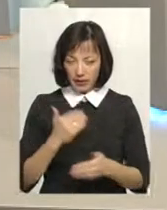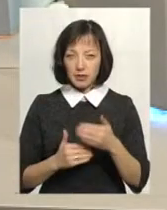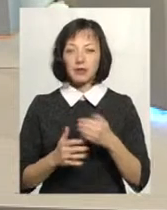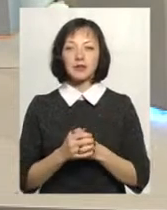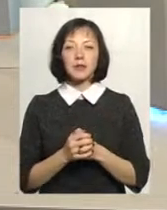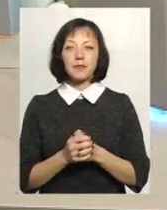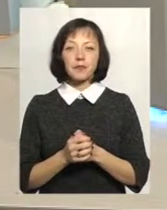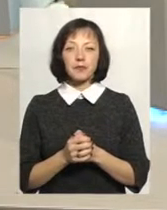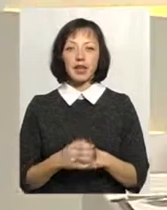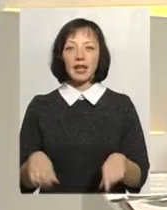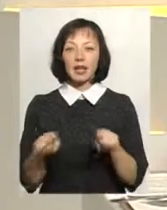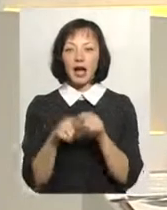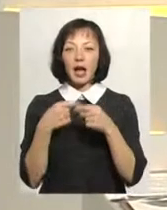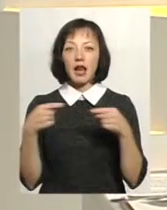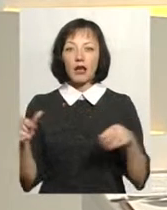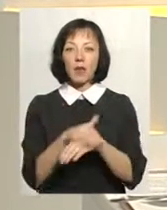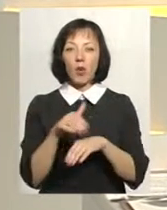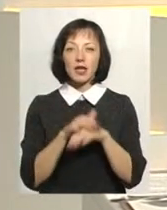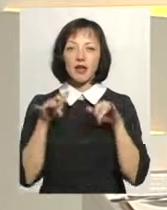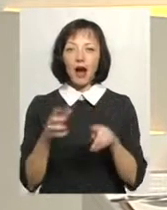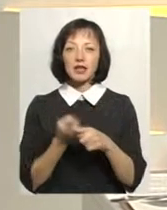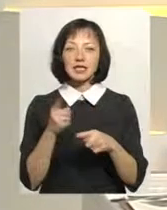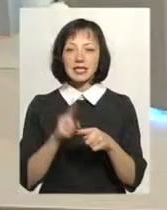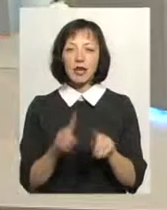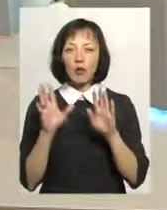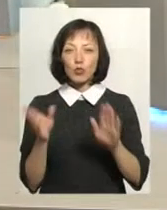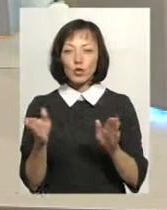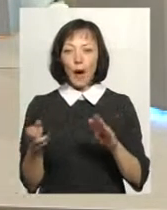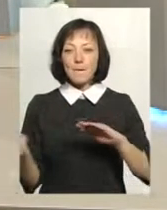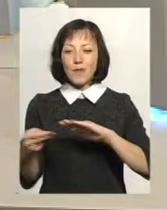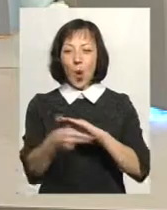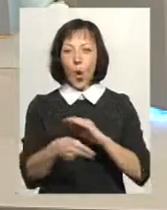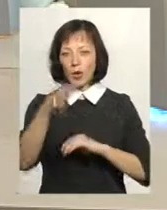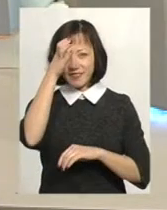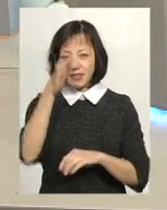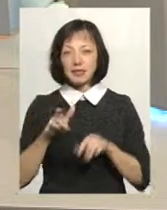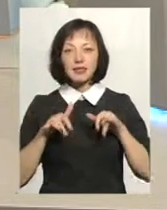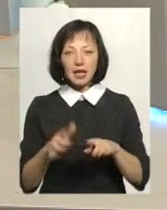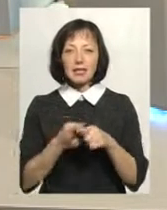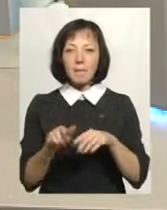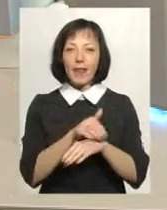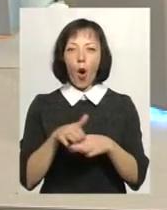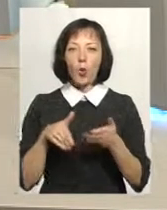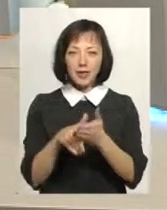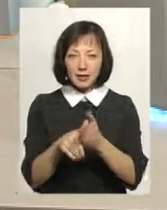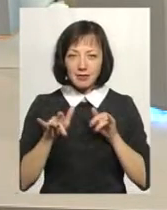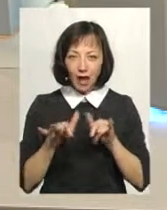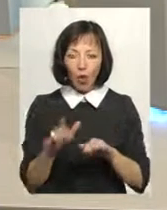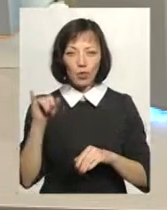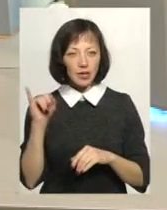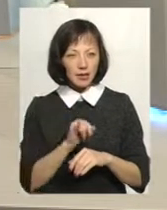Тобто ряд таких благодійних акцій. Це будуть просвітницькі заходи, це будуть благодійні заходи,